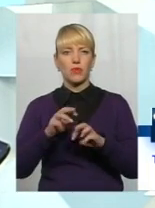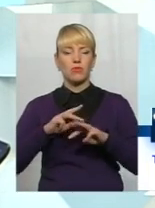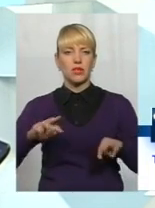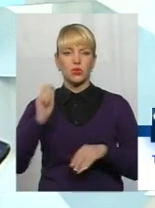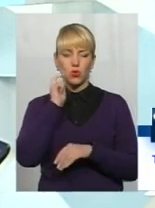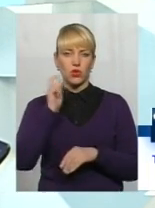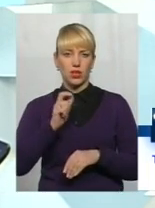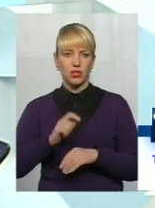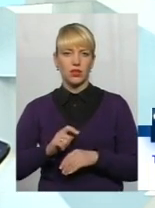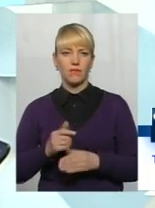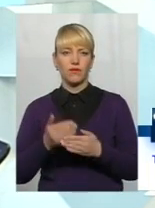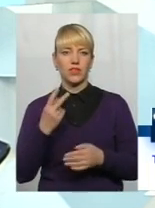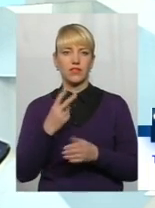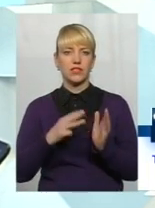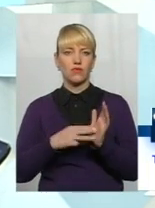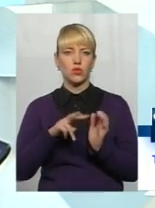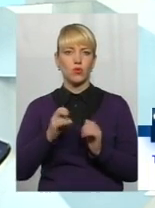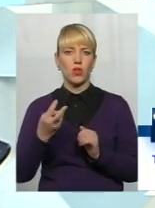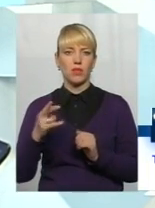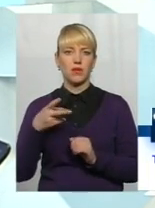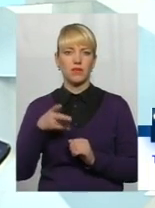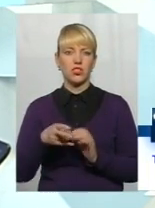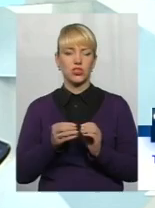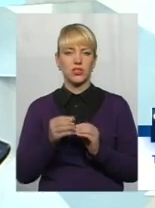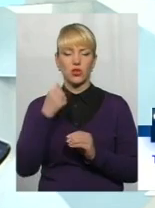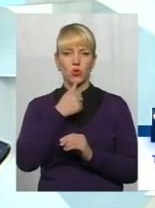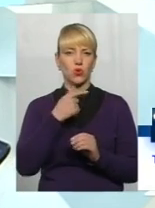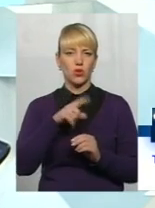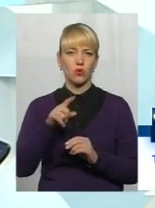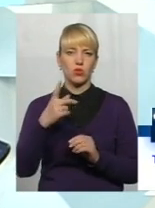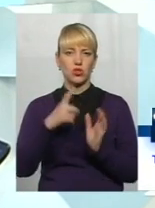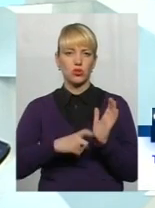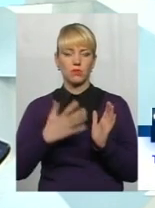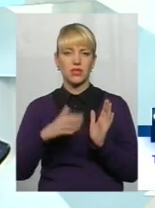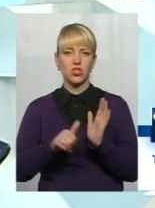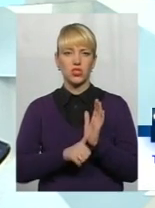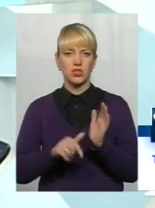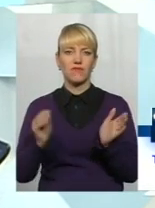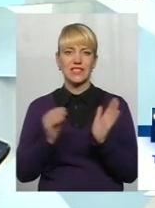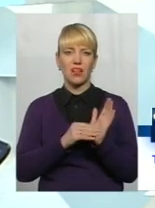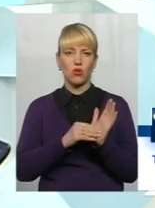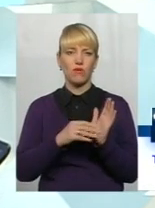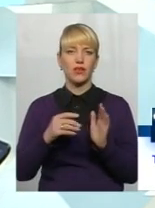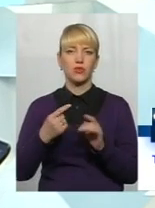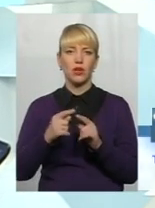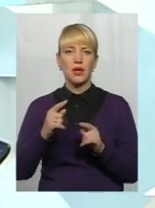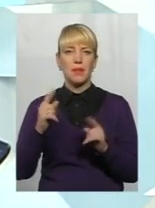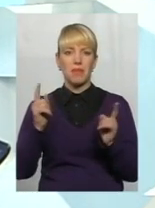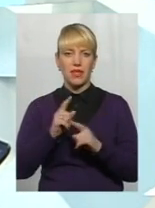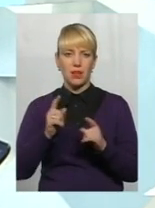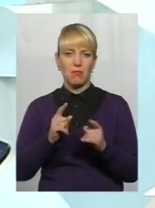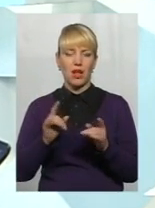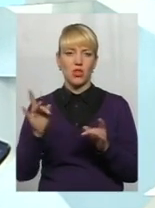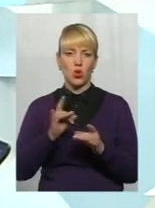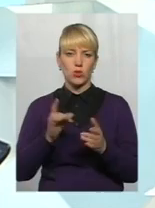України від 28 липня 2010 року номер 656 встановлено мінімальні розміри пенсійних